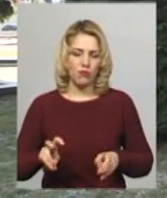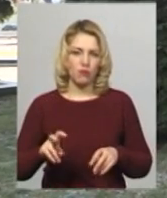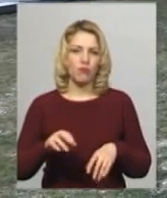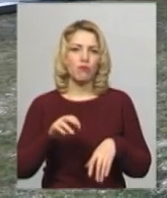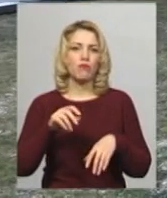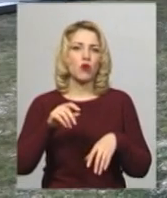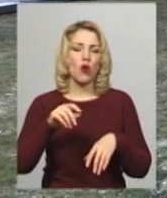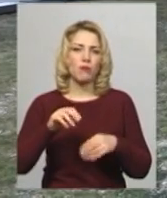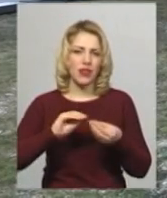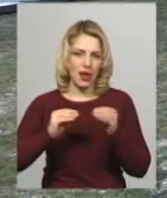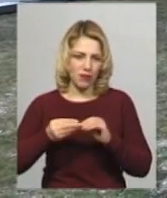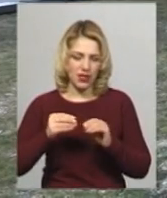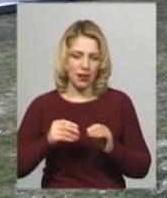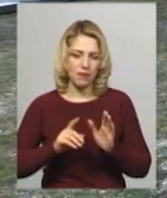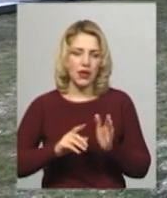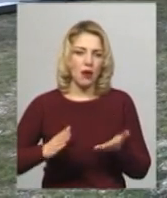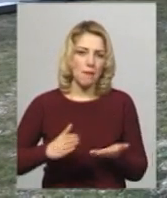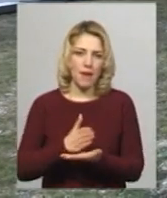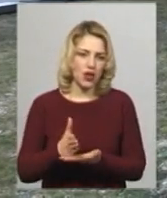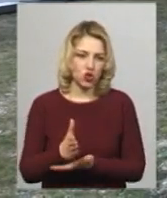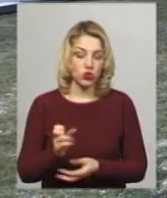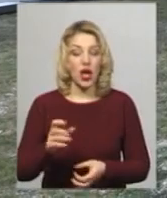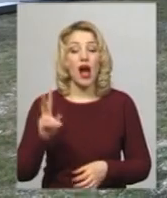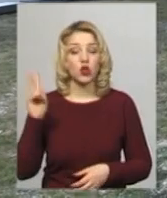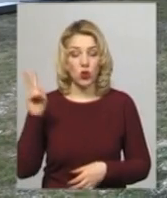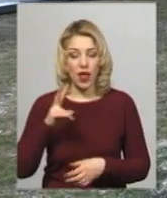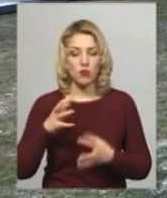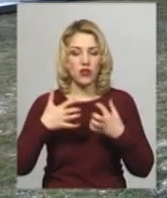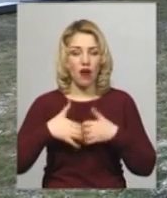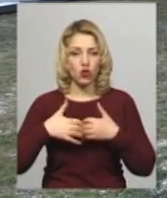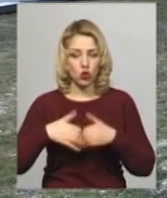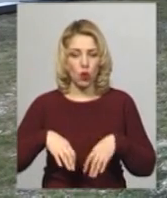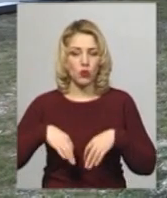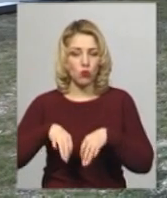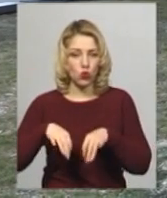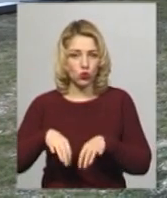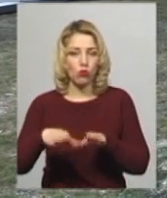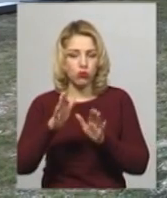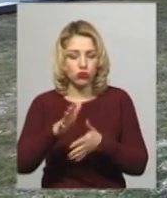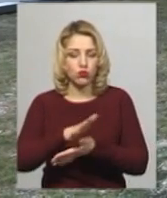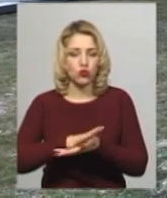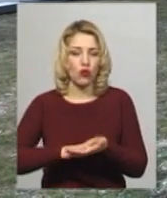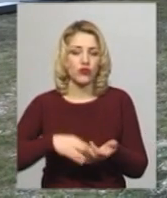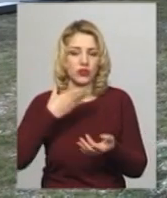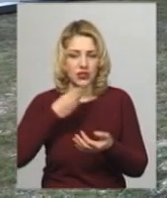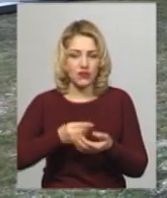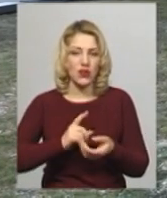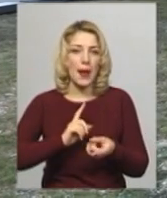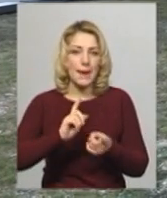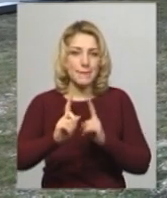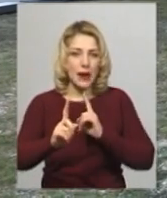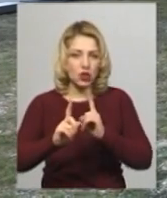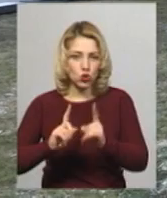сьогодні є, а тролейбуси на автономному ходу, вони теж будуть продовжувати свій маршрут на деякі